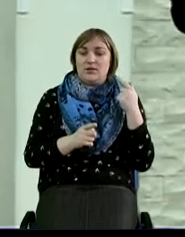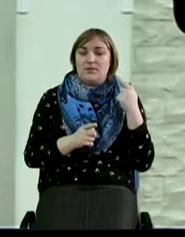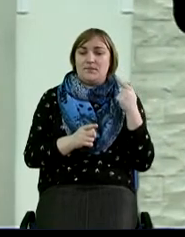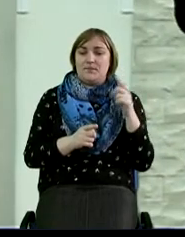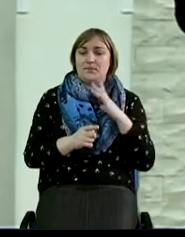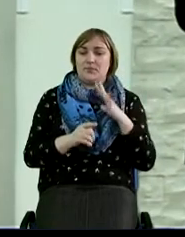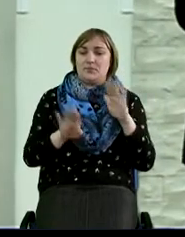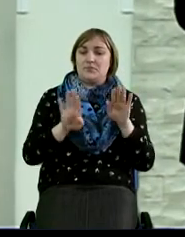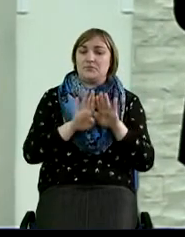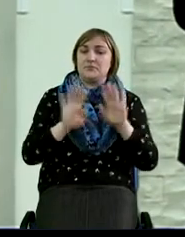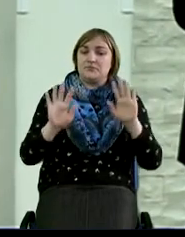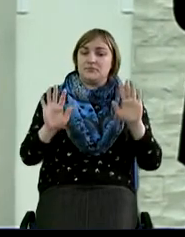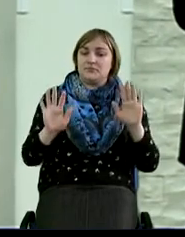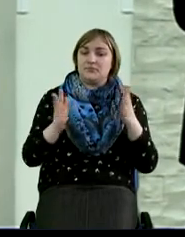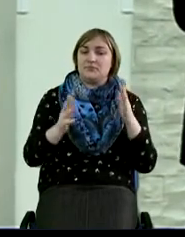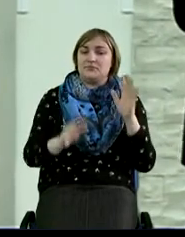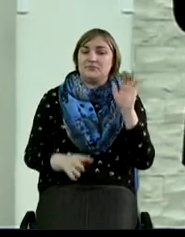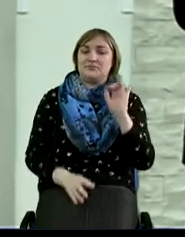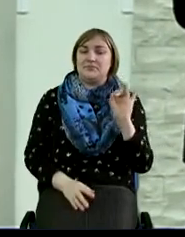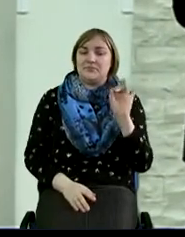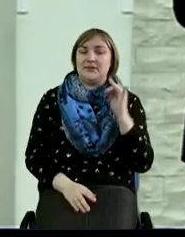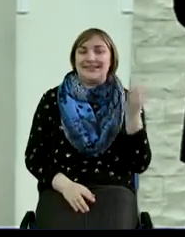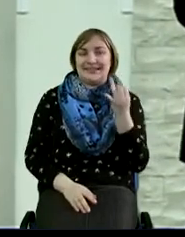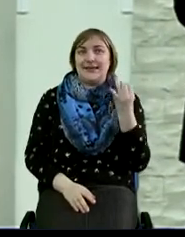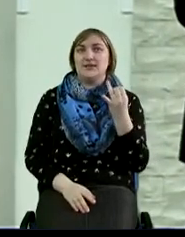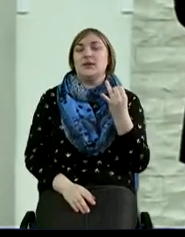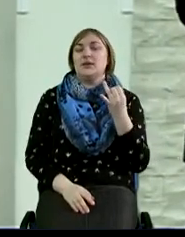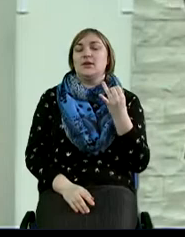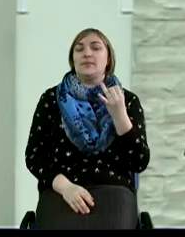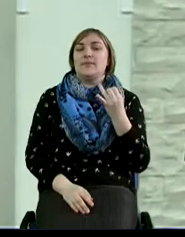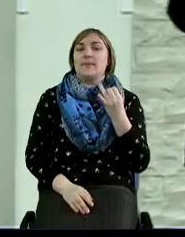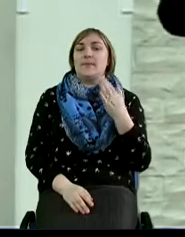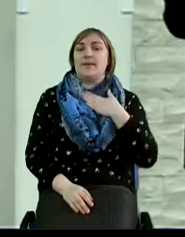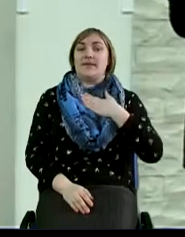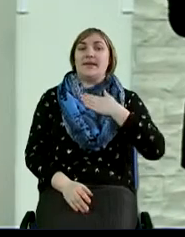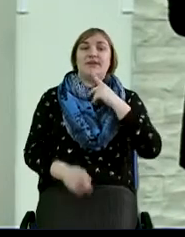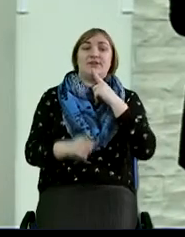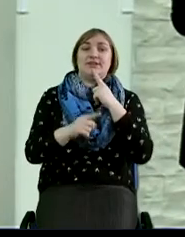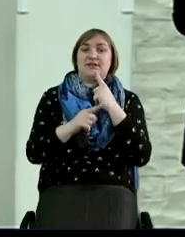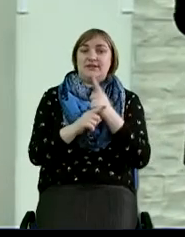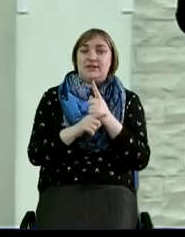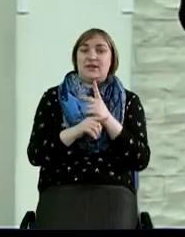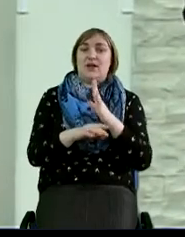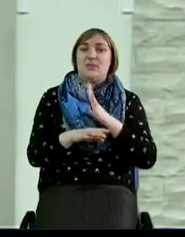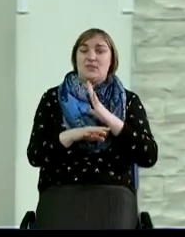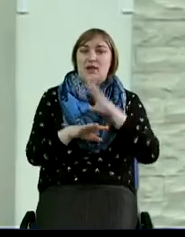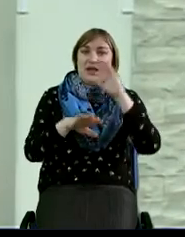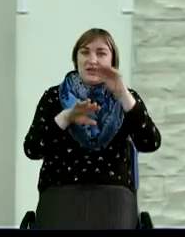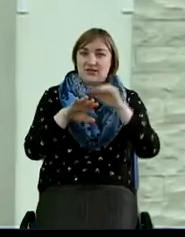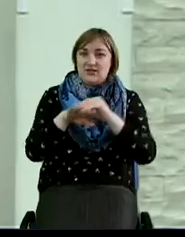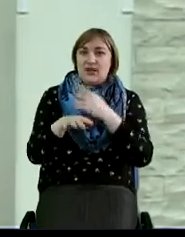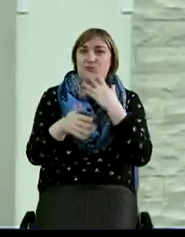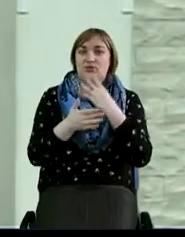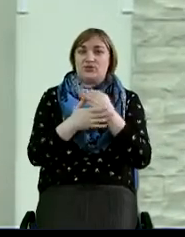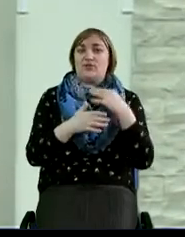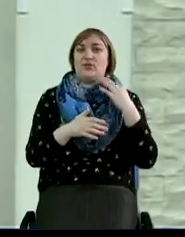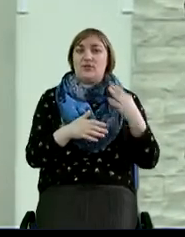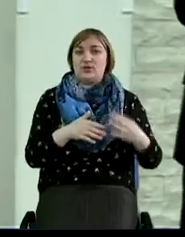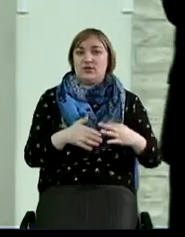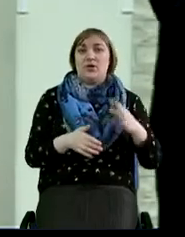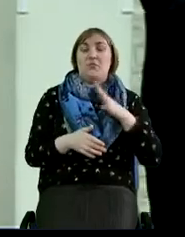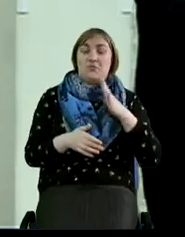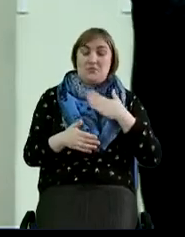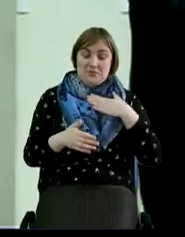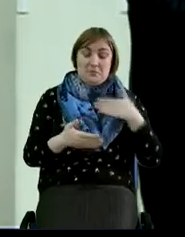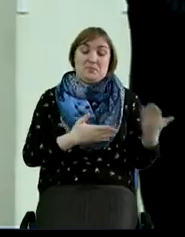произошел такой интересный случай. Наша сестра, она выдавала замуж своего сына, пригласили нас тоже на